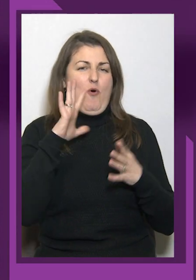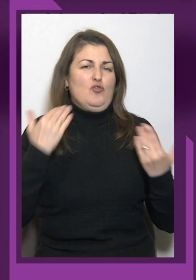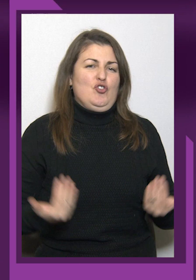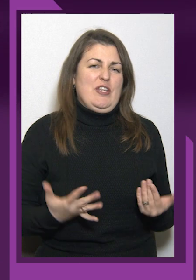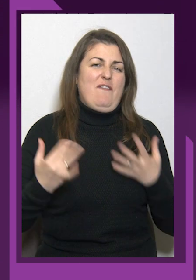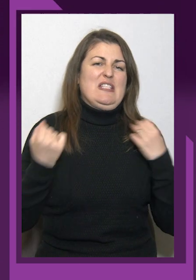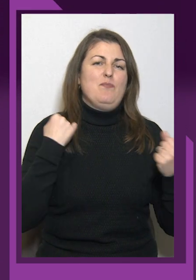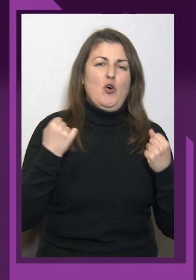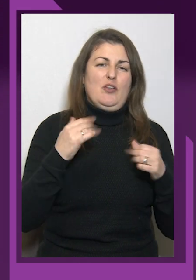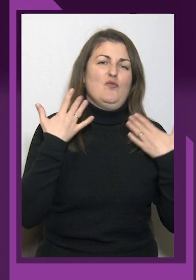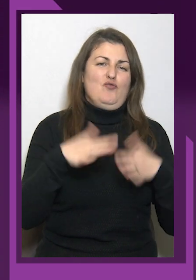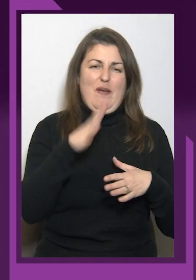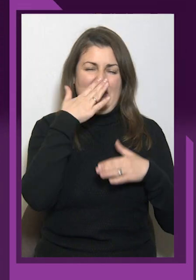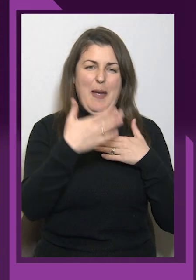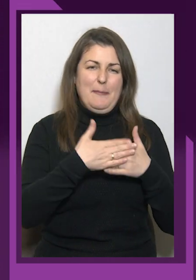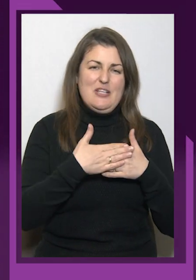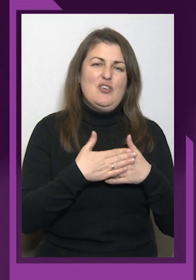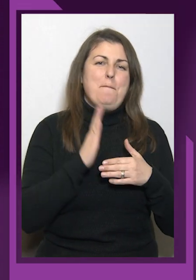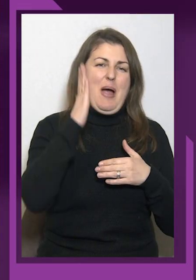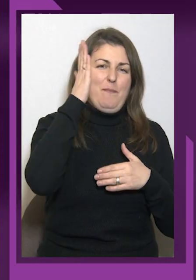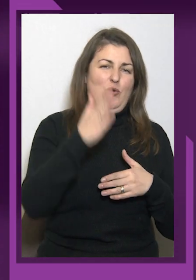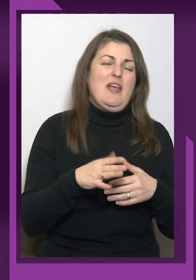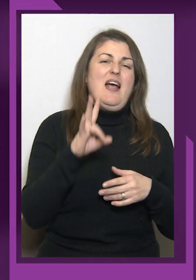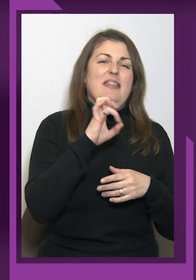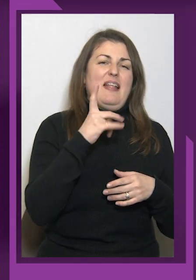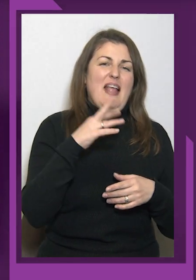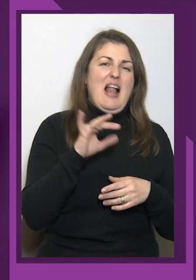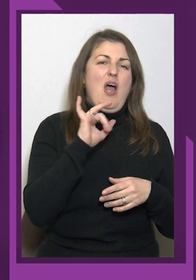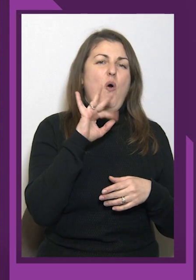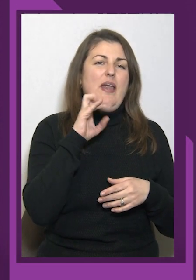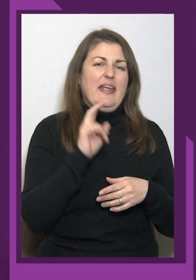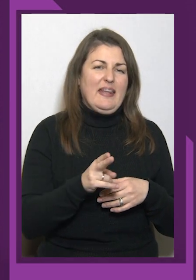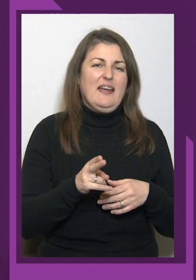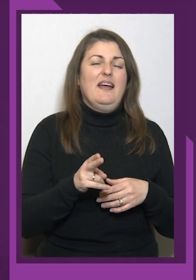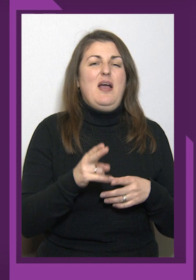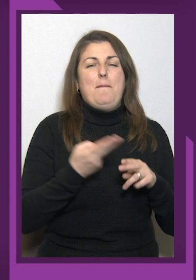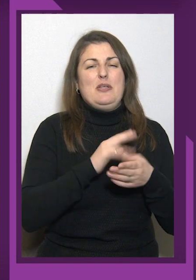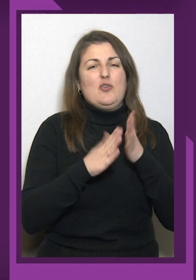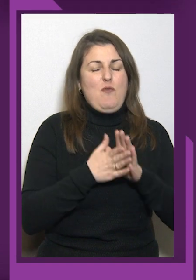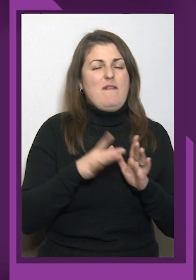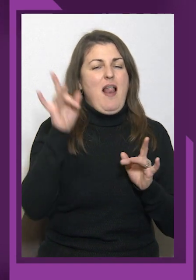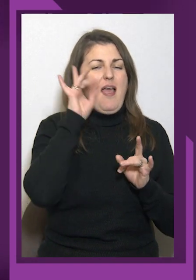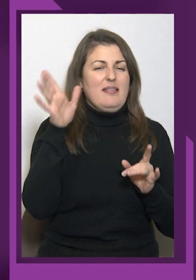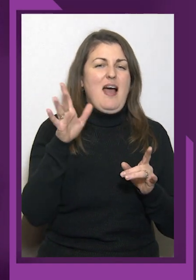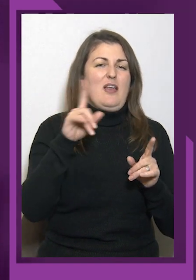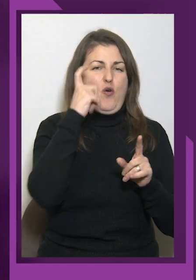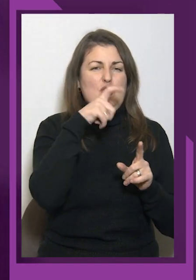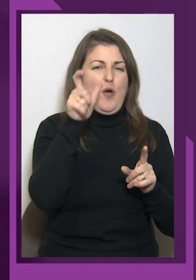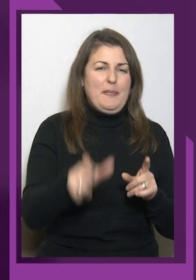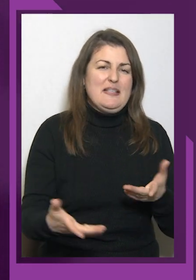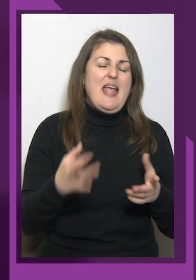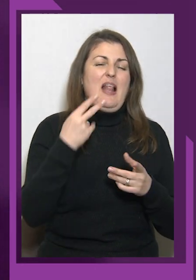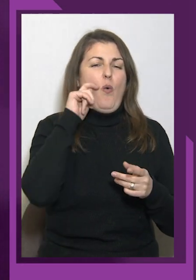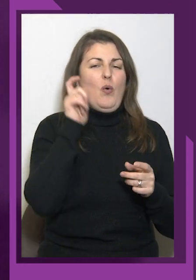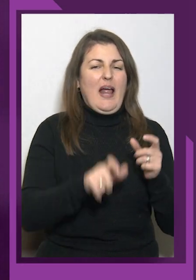Наталія Олійник, безумовно, легендарна особистість і для українського, але й для всесвітнього спорту. Наша